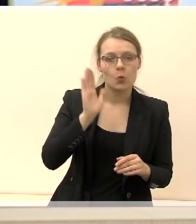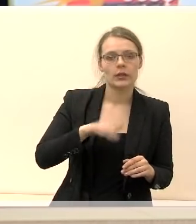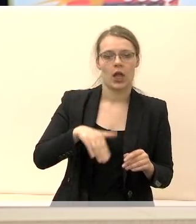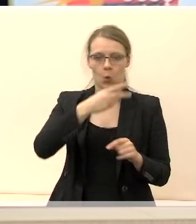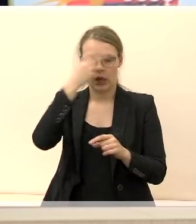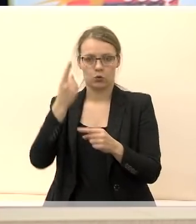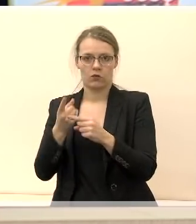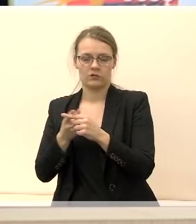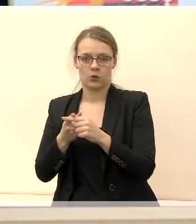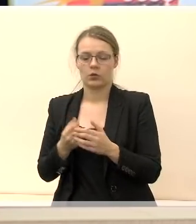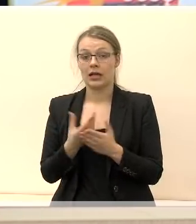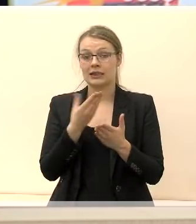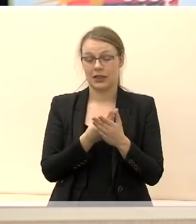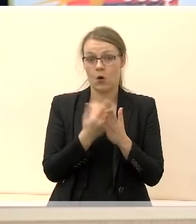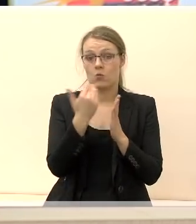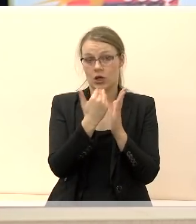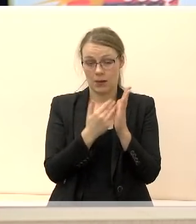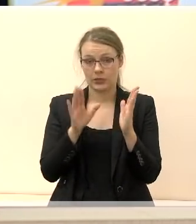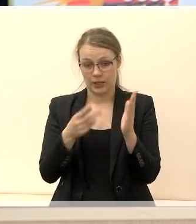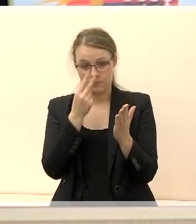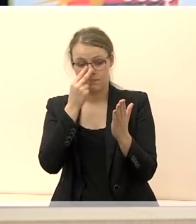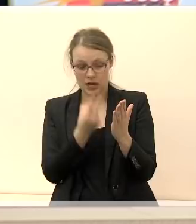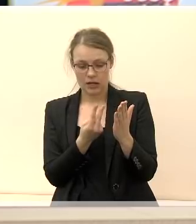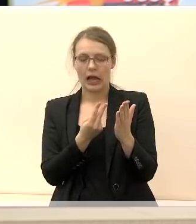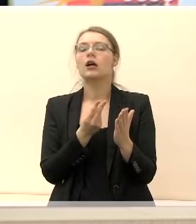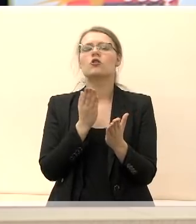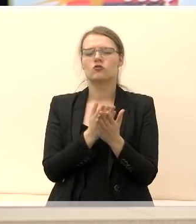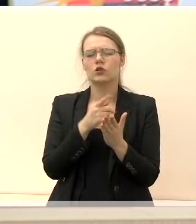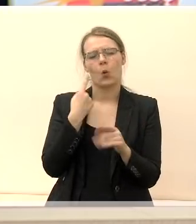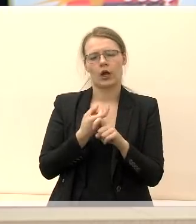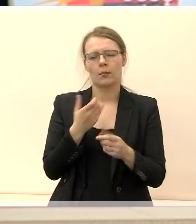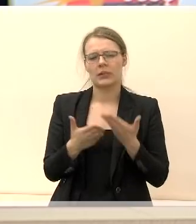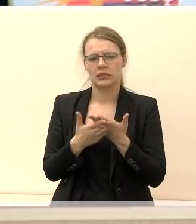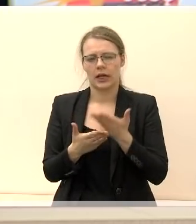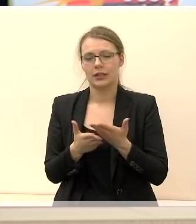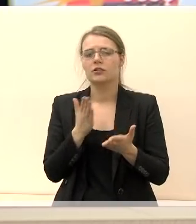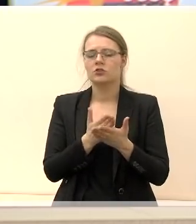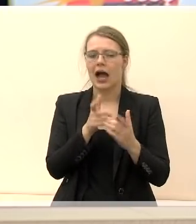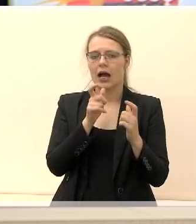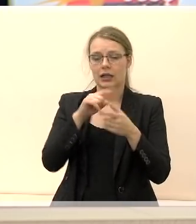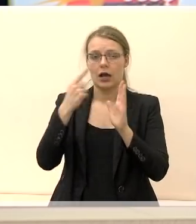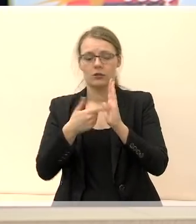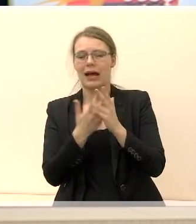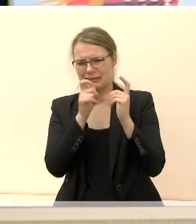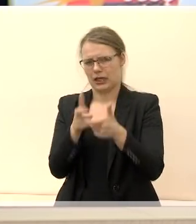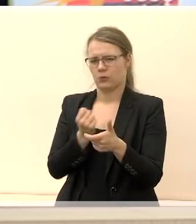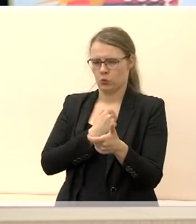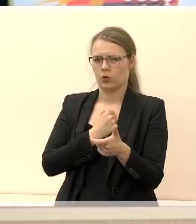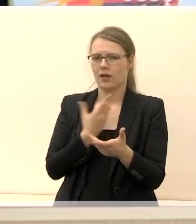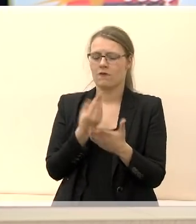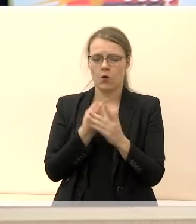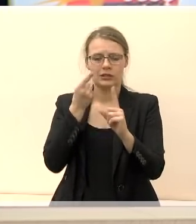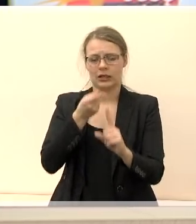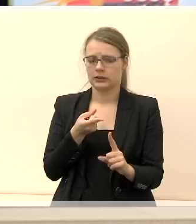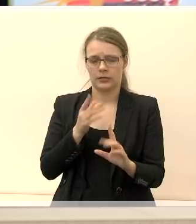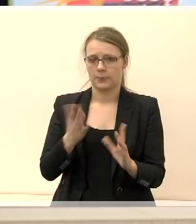mūsų programoje, jeigu jūs pavartysite, mes keletą kartą esam pristatę, jūs rasite atsakymus į tuos klausimus. Mūsų svarbiausiai tikslai